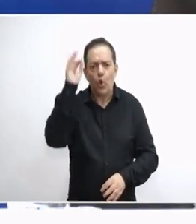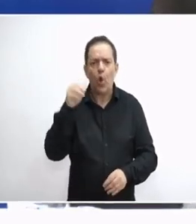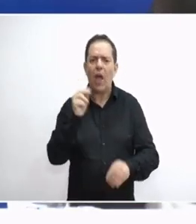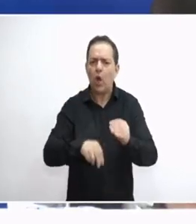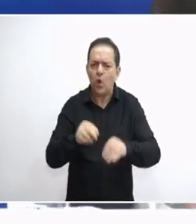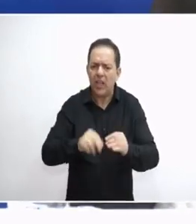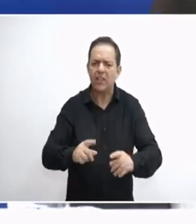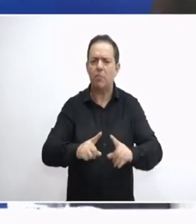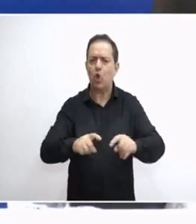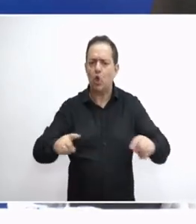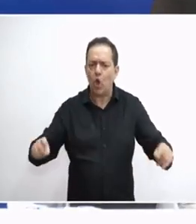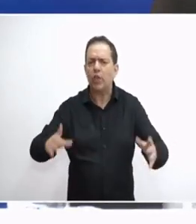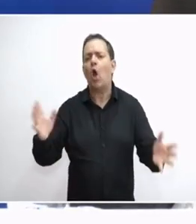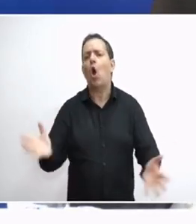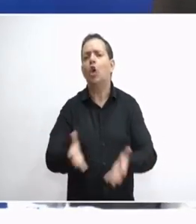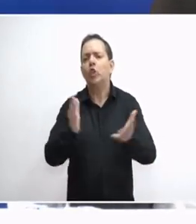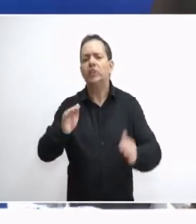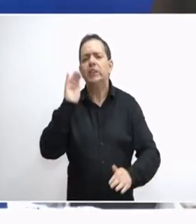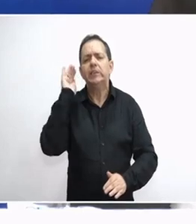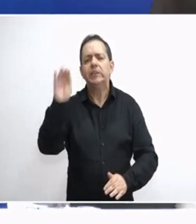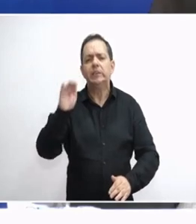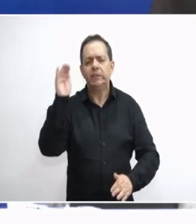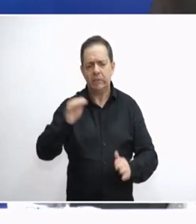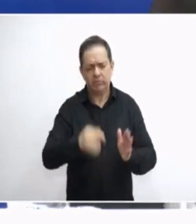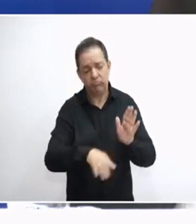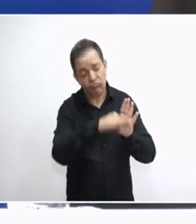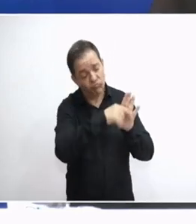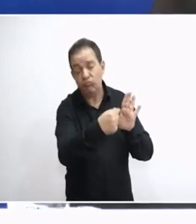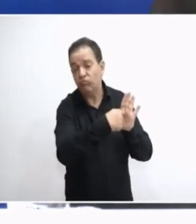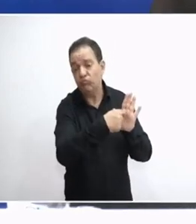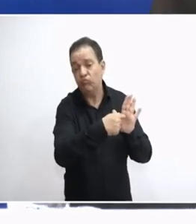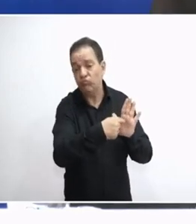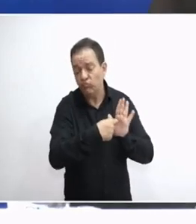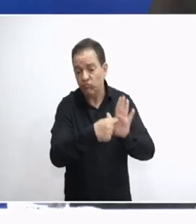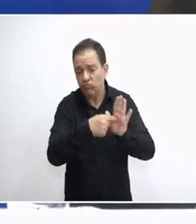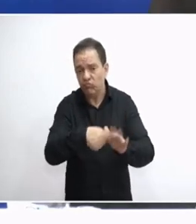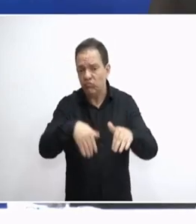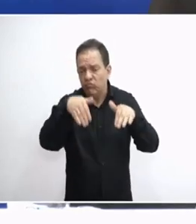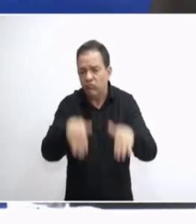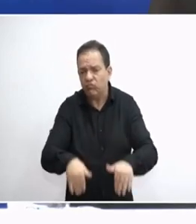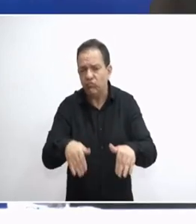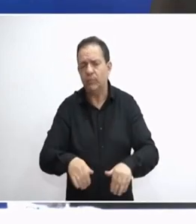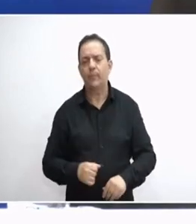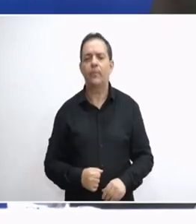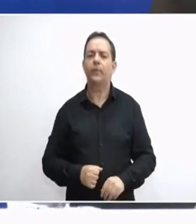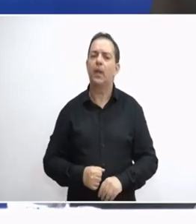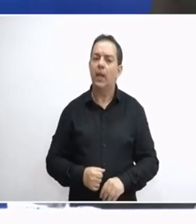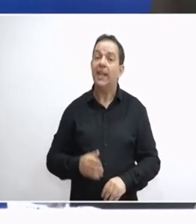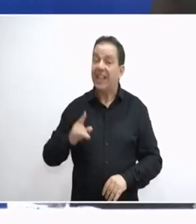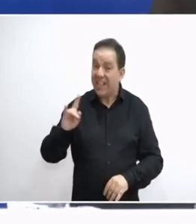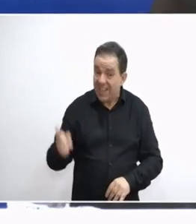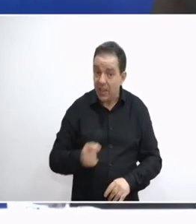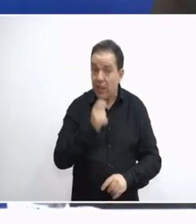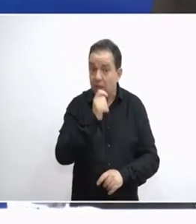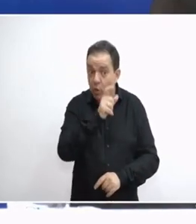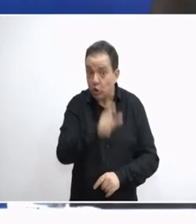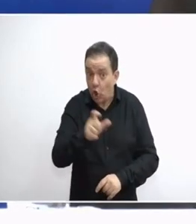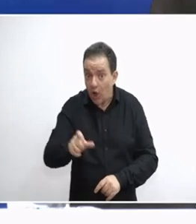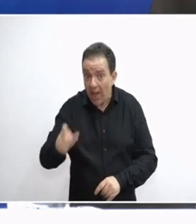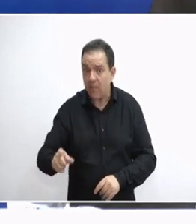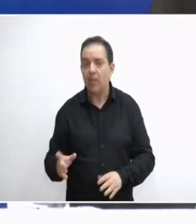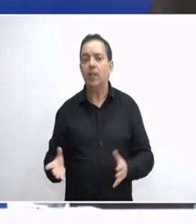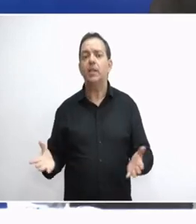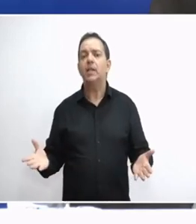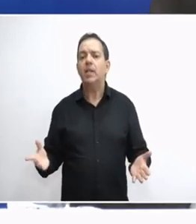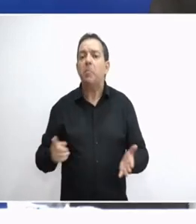είτε για προϊόντα, είτε για οτιδήποτε ό,τι ζητηθεί με μια τσέντα όπως ακριβώς έρχεται. Ήδη αυτή τη στιγμή οι δημοσιογράφοι θα έπρεπε να είναι